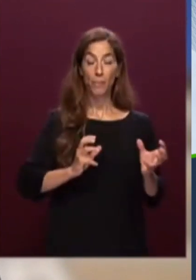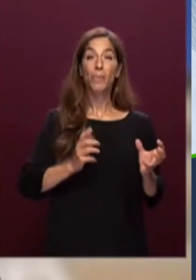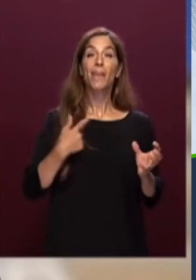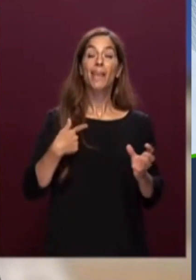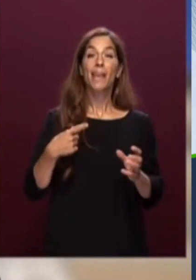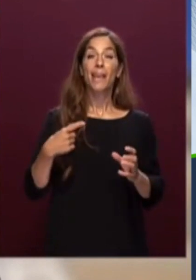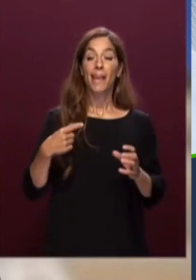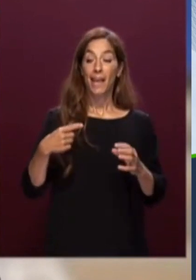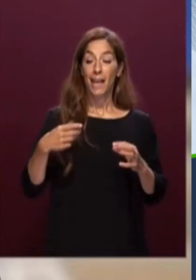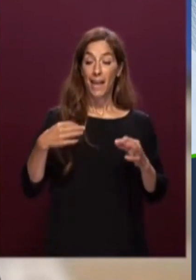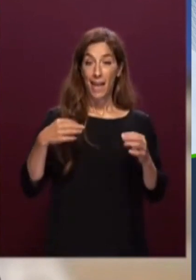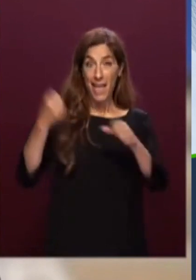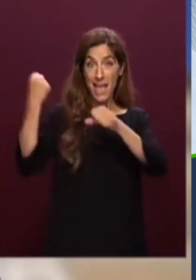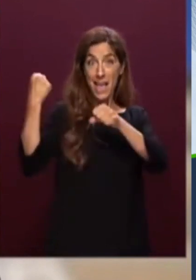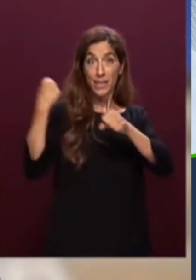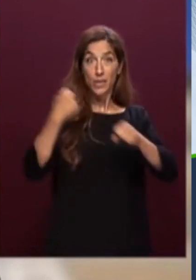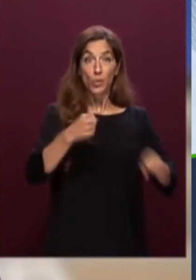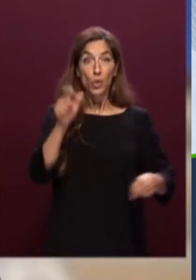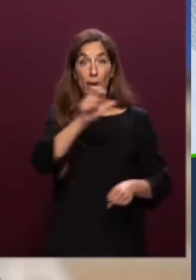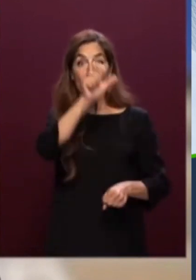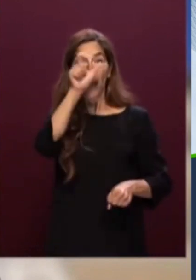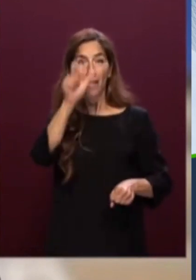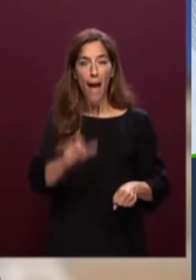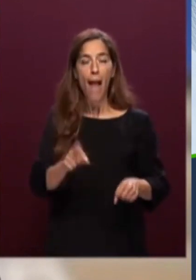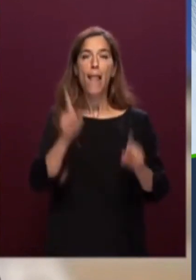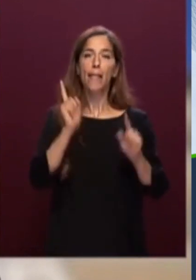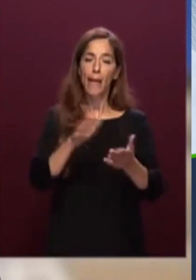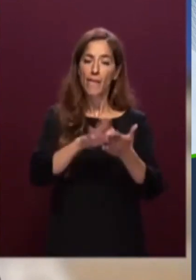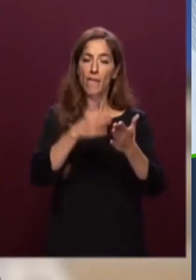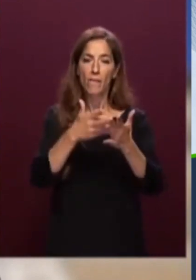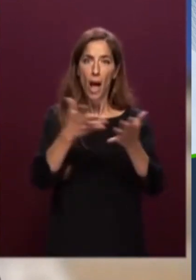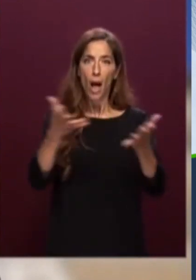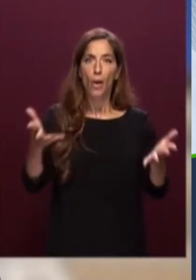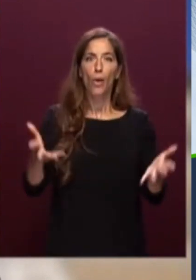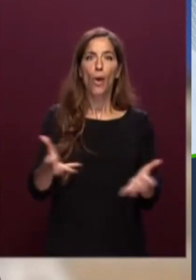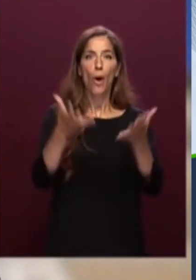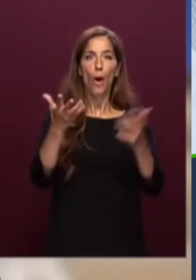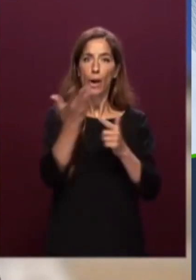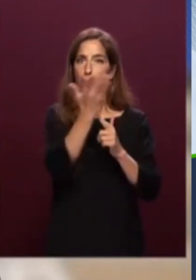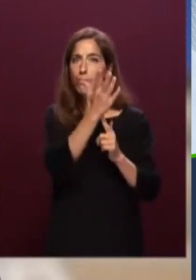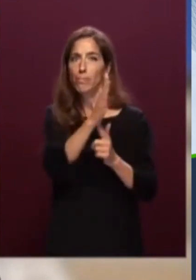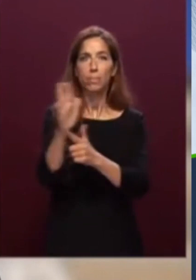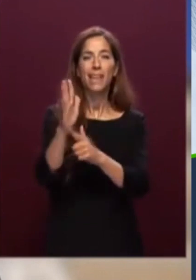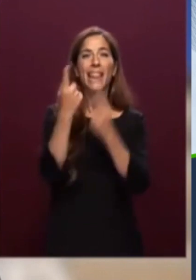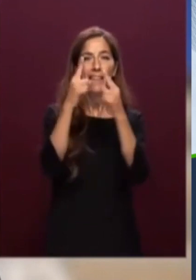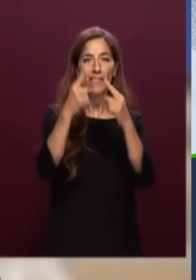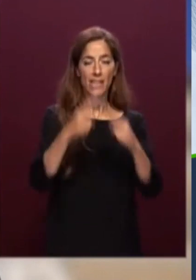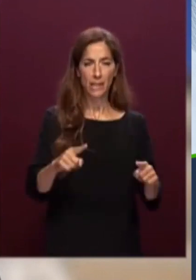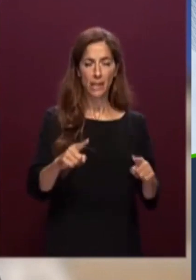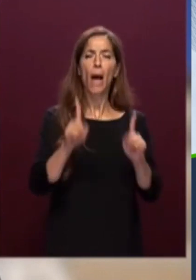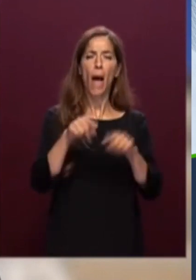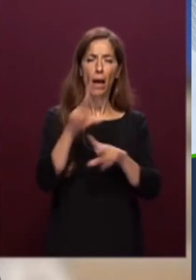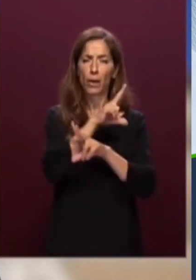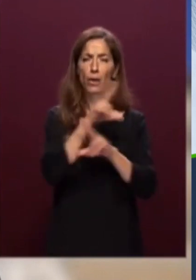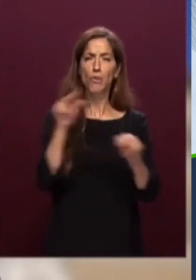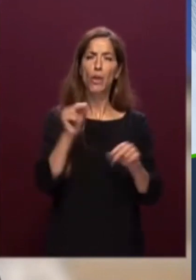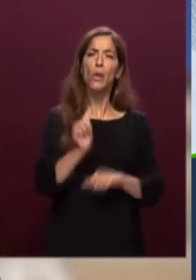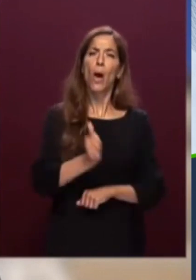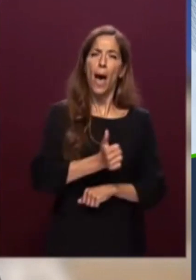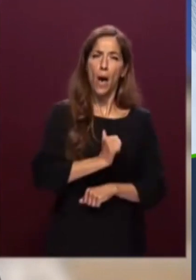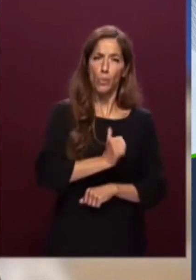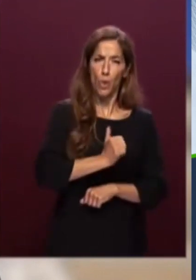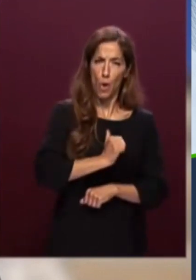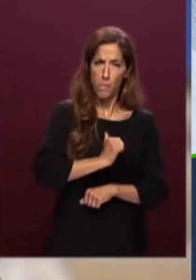quello di sublimare tale diversità di valorizzarle anche attraverso le autonomie nelle modalità previste